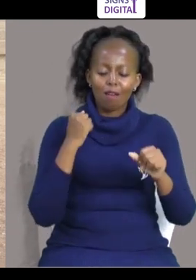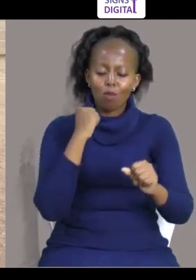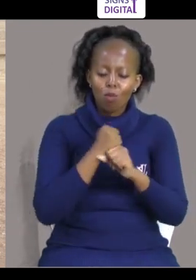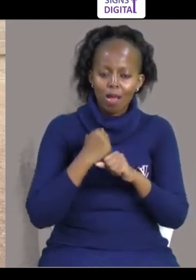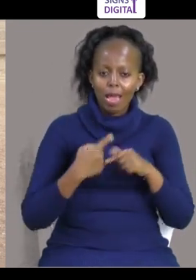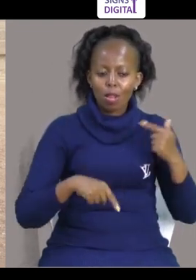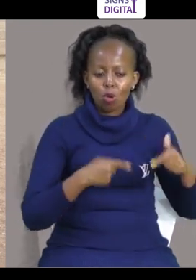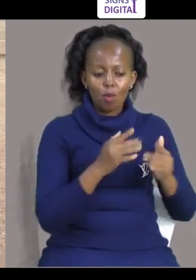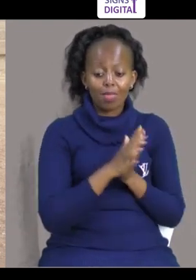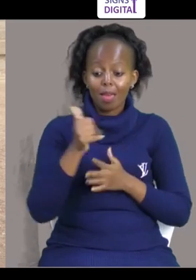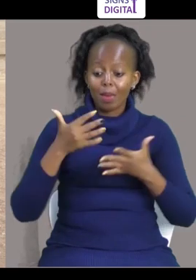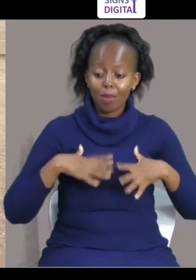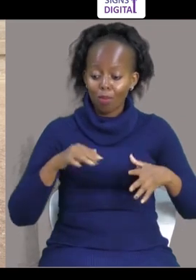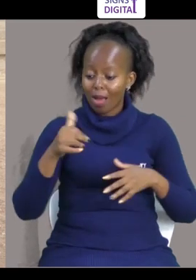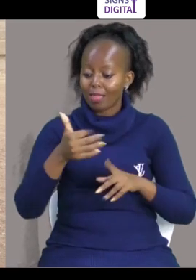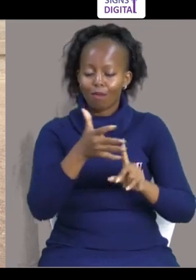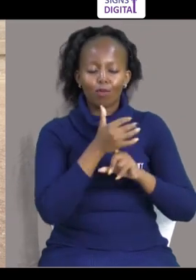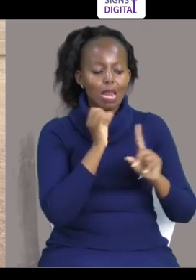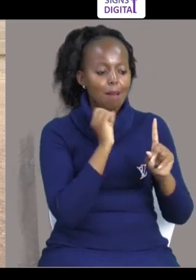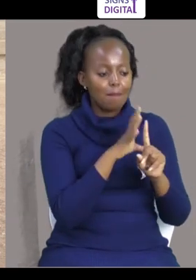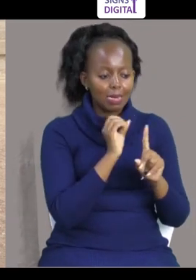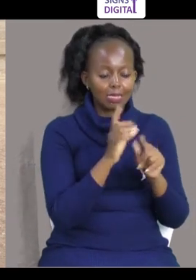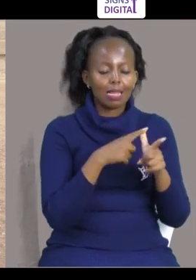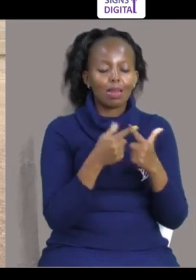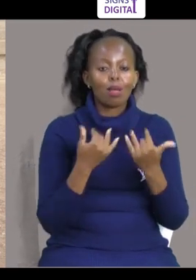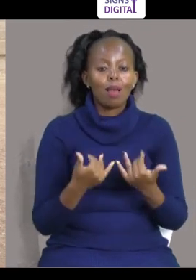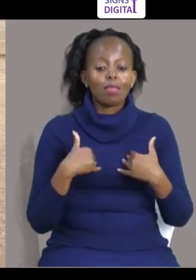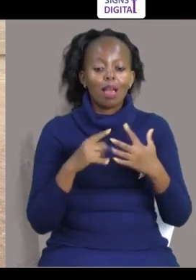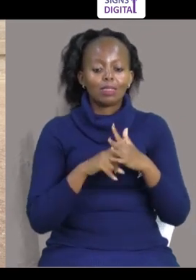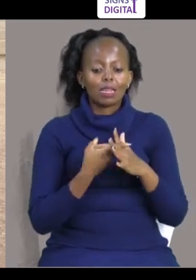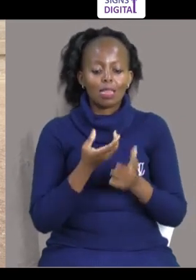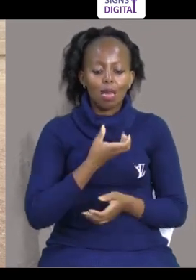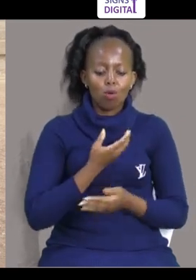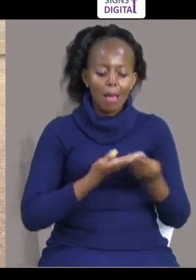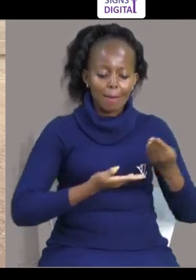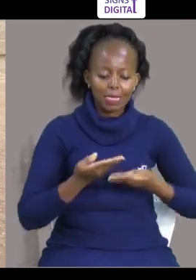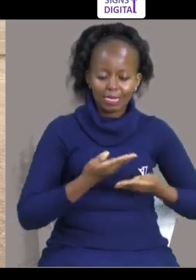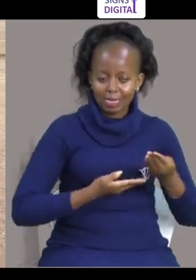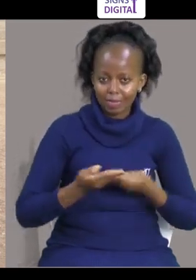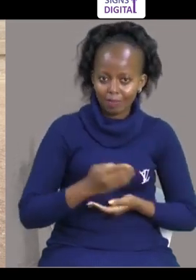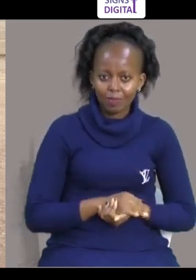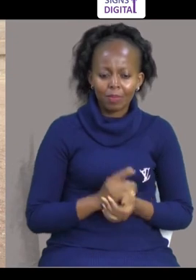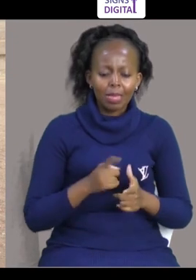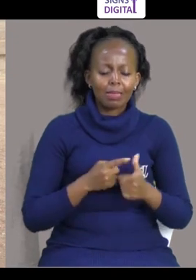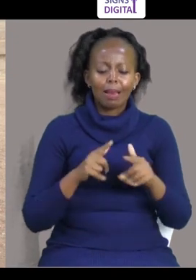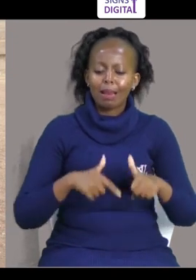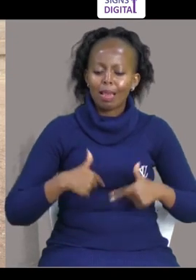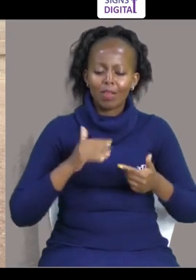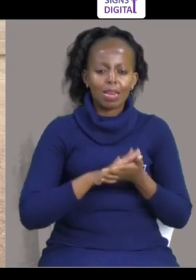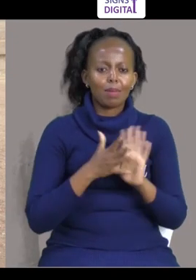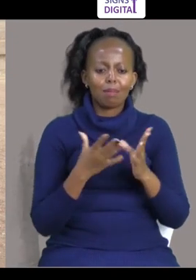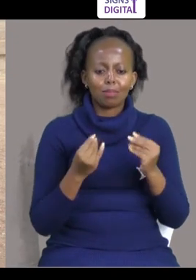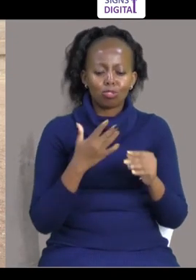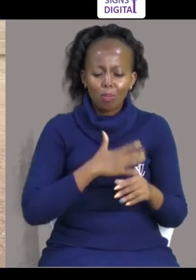Wakawa wamefanya wameshidana Na wegini wakakua mentors Na wakaanza biyashara zao Kitogo